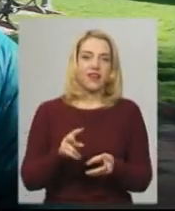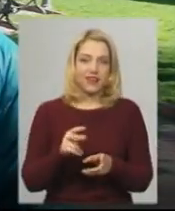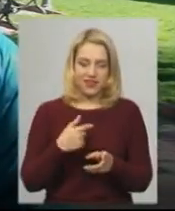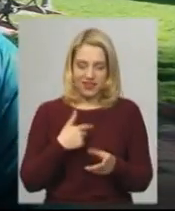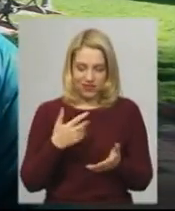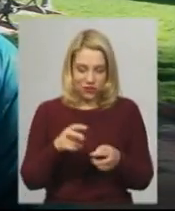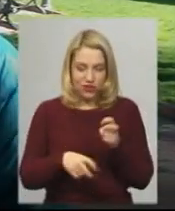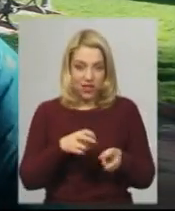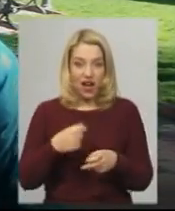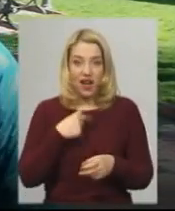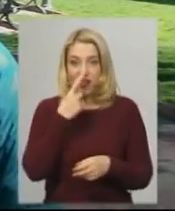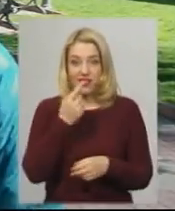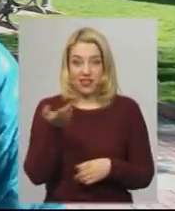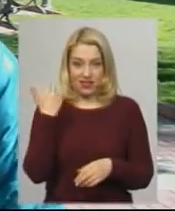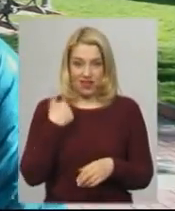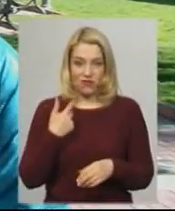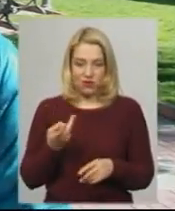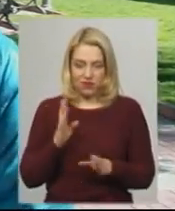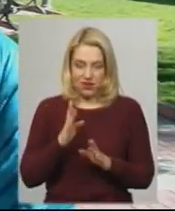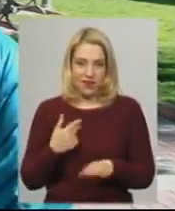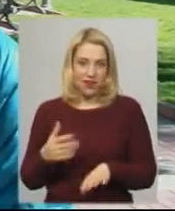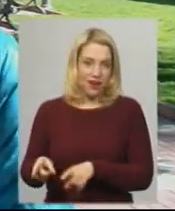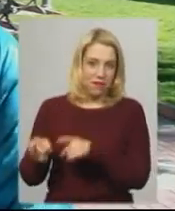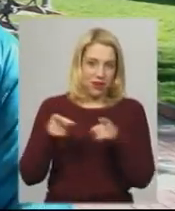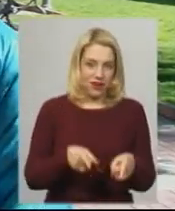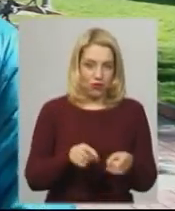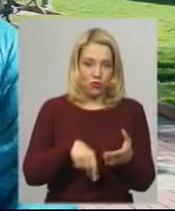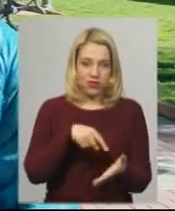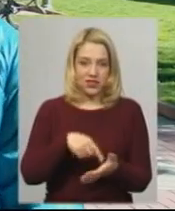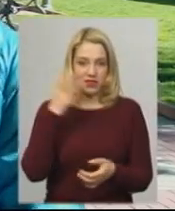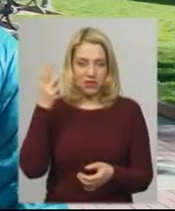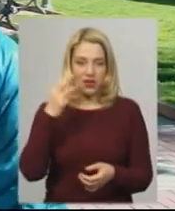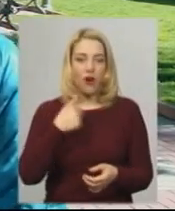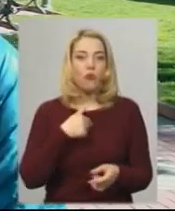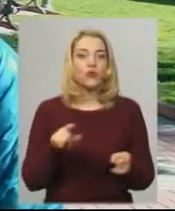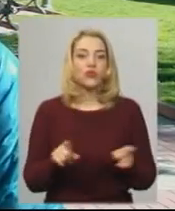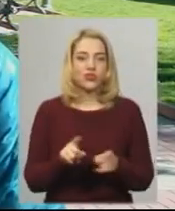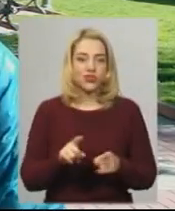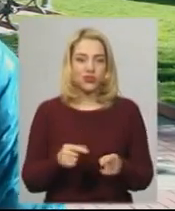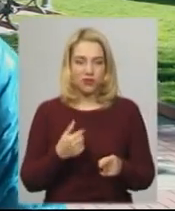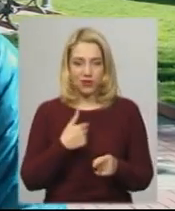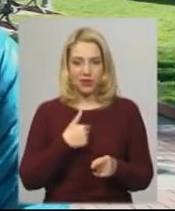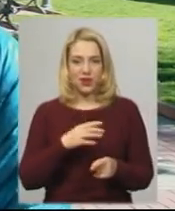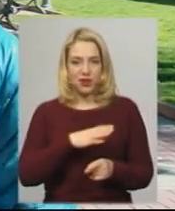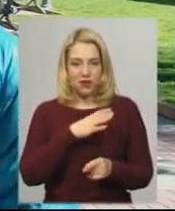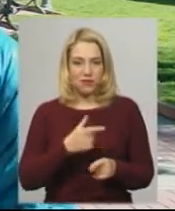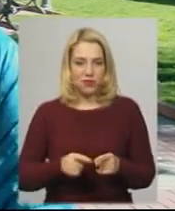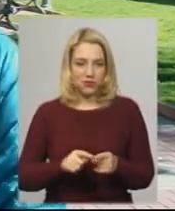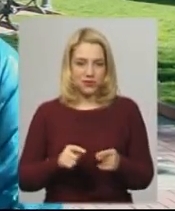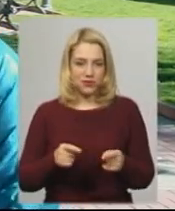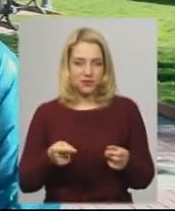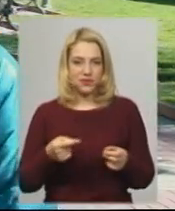А так як я недавно переїхав в місто Хмельницький, в мене були такі короби під час переїзду, який я використовував, я